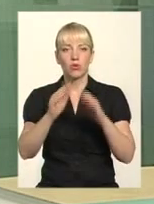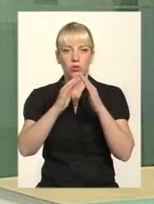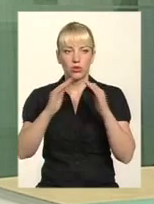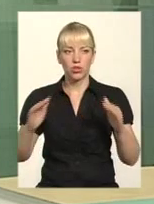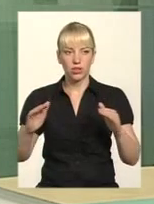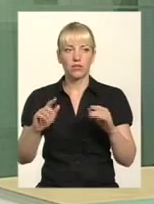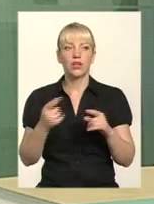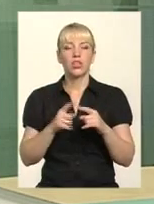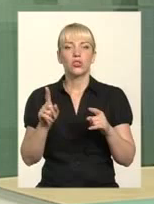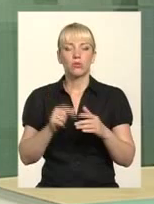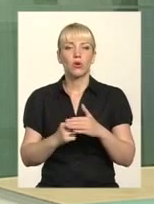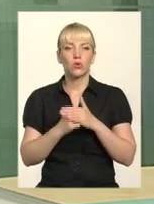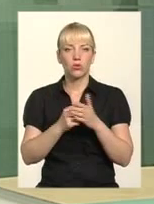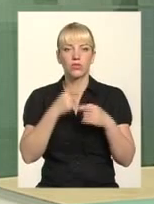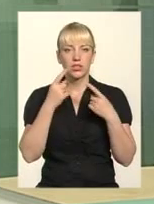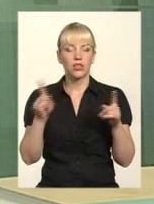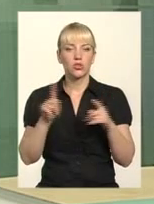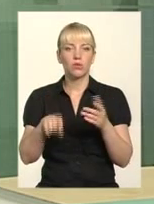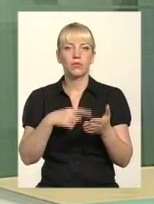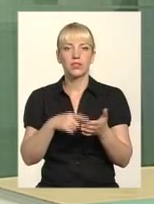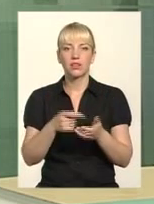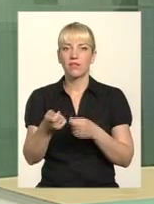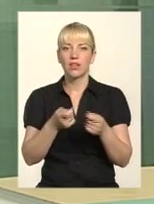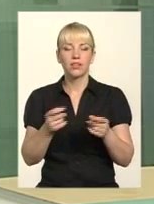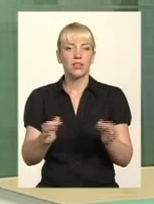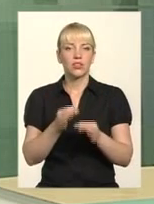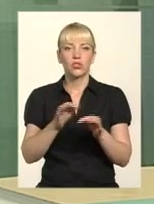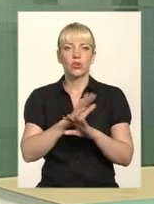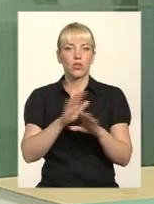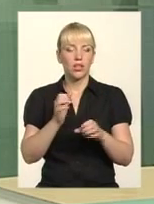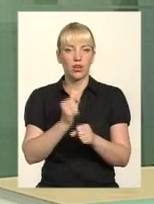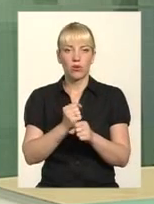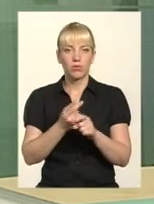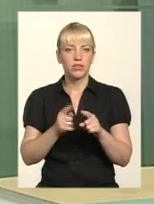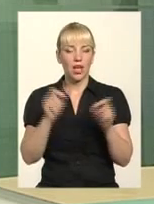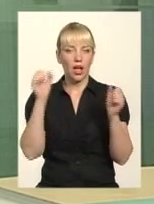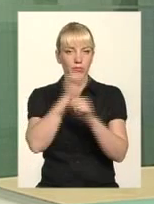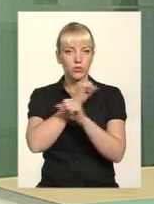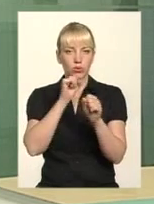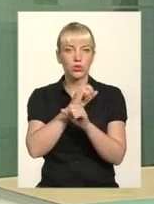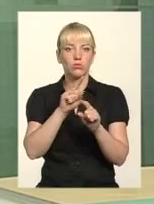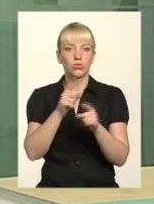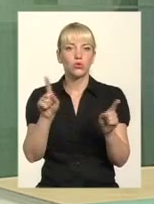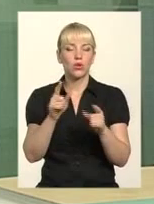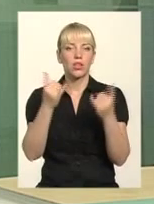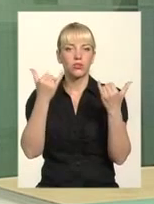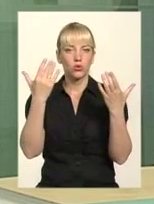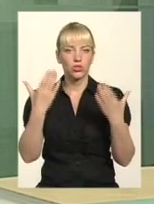оґрунтовно сказати, що міська рада і влада нічого не робить, це абсурд, тому що на сьогоднішній день,